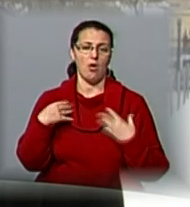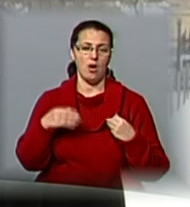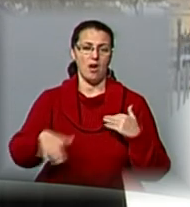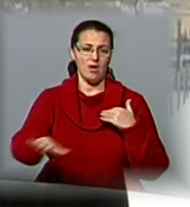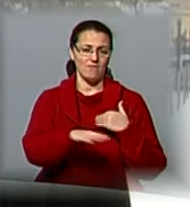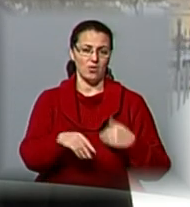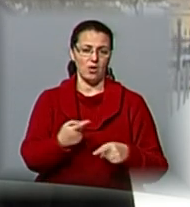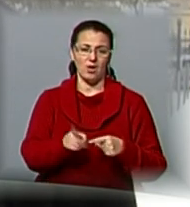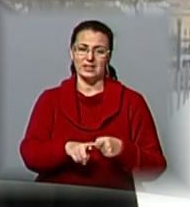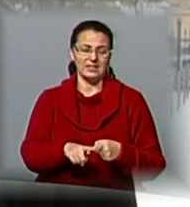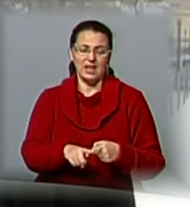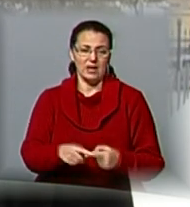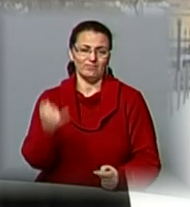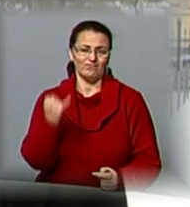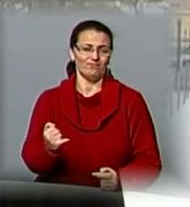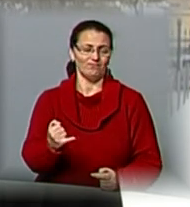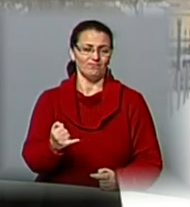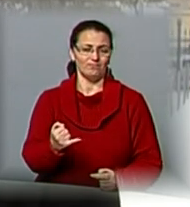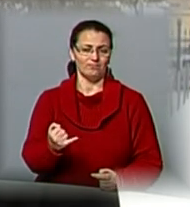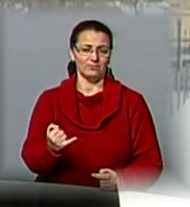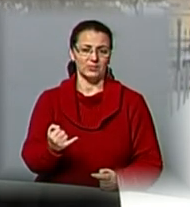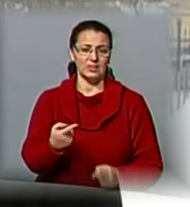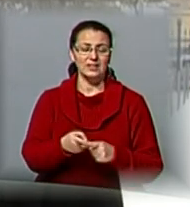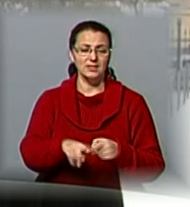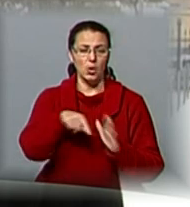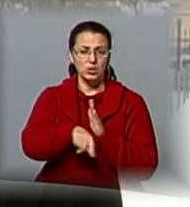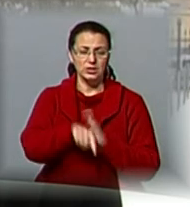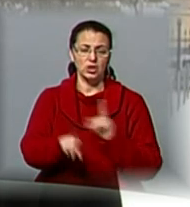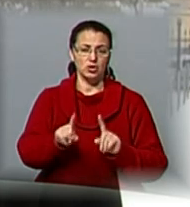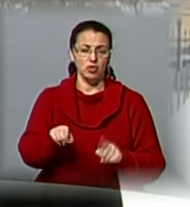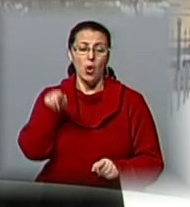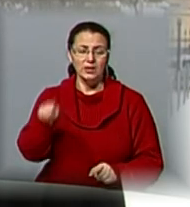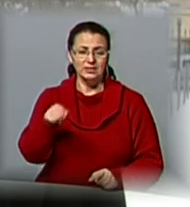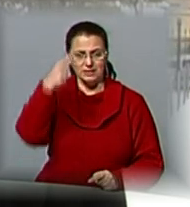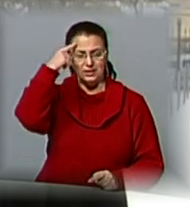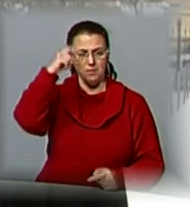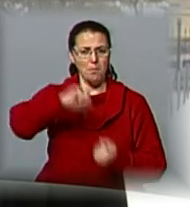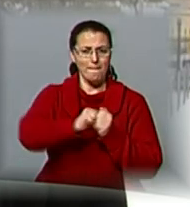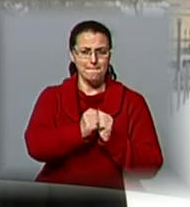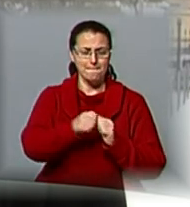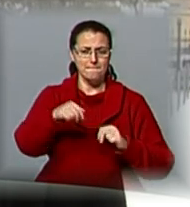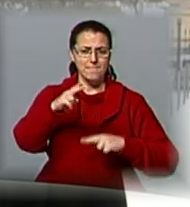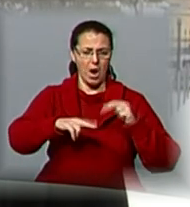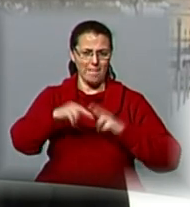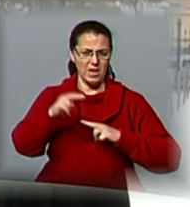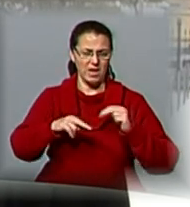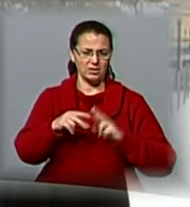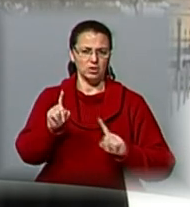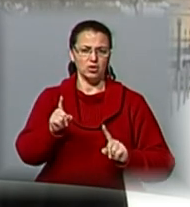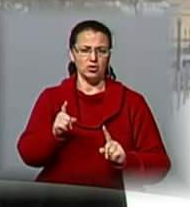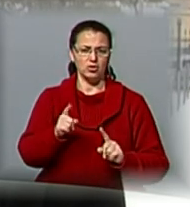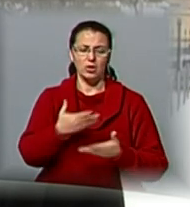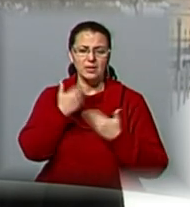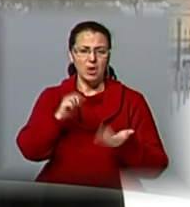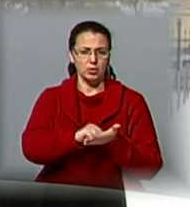неприйнятна цифра. Ви розумієте, що це означає, що ті пам'ятки, які не мають облікової документації, які не внесені